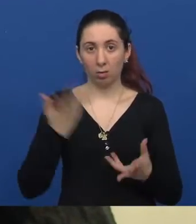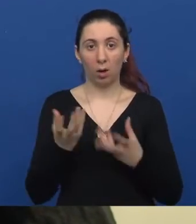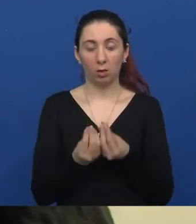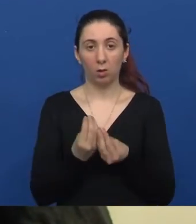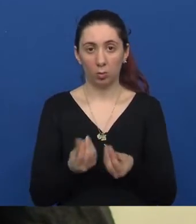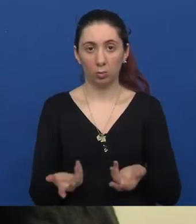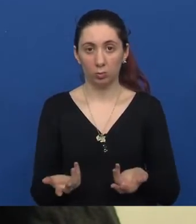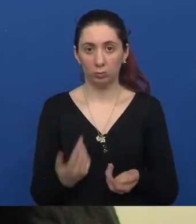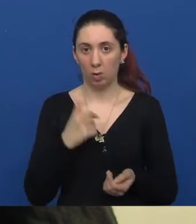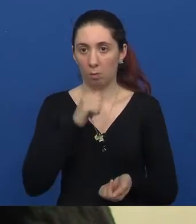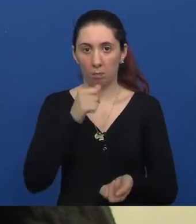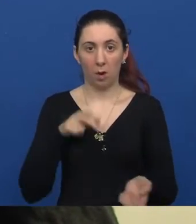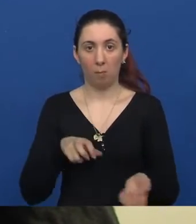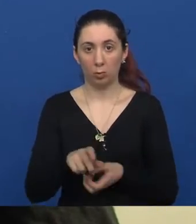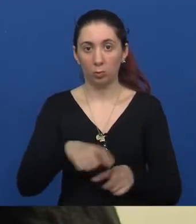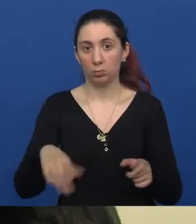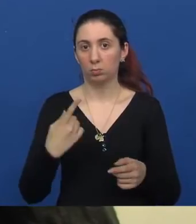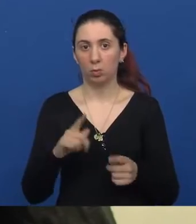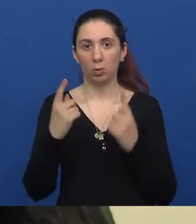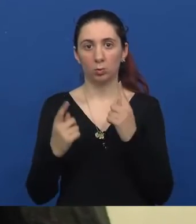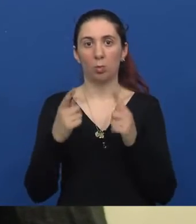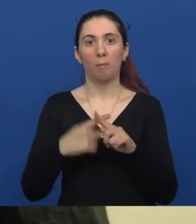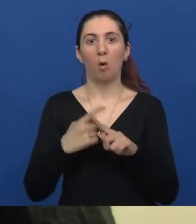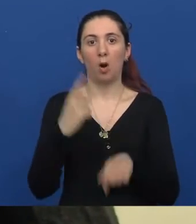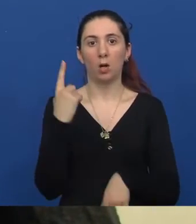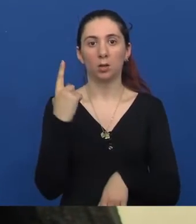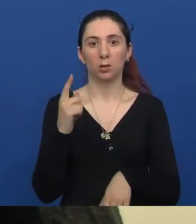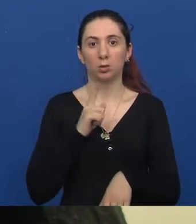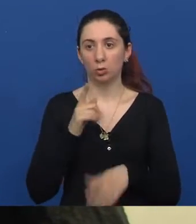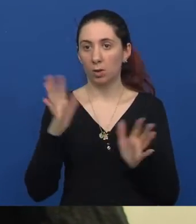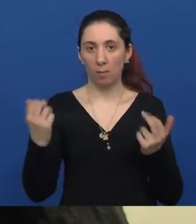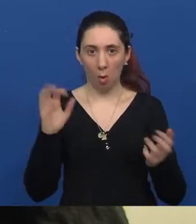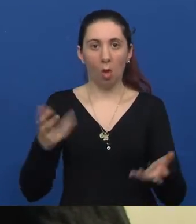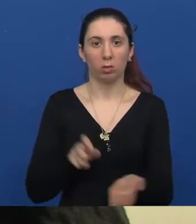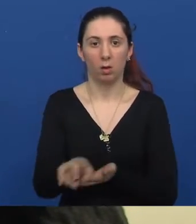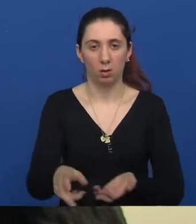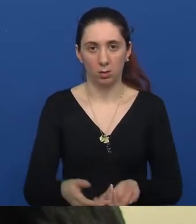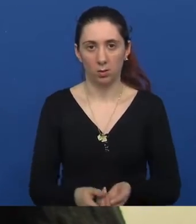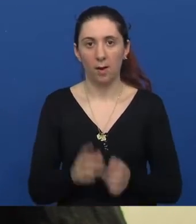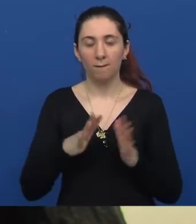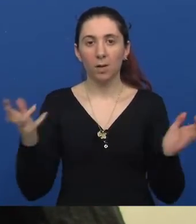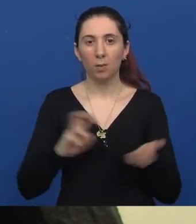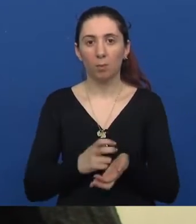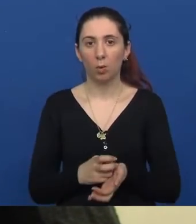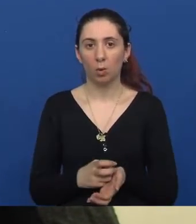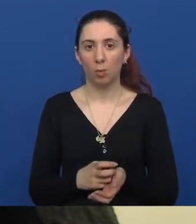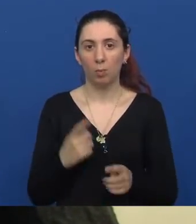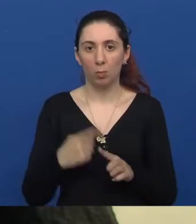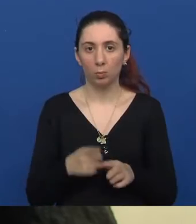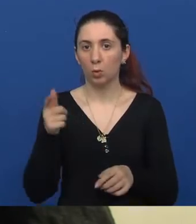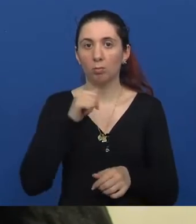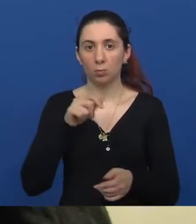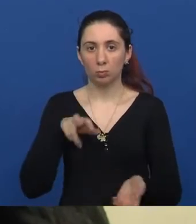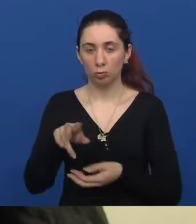gužva, ne može se preći cesta, stojiš po pola sata da pređeš cestu. Jedan od velikih problema ti je zapravo i to što ne možeš u